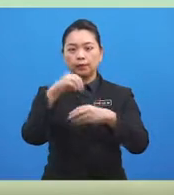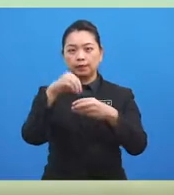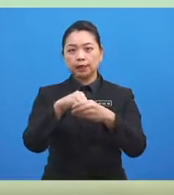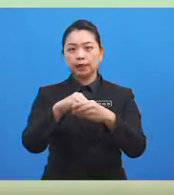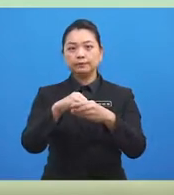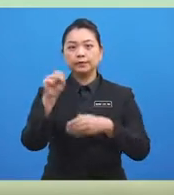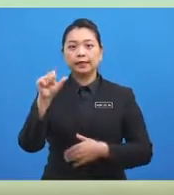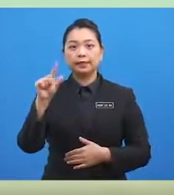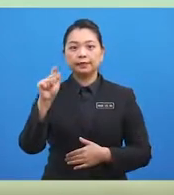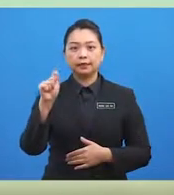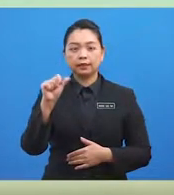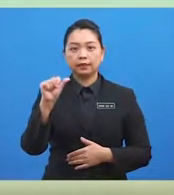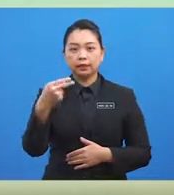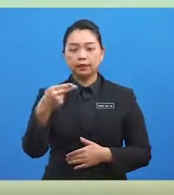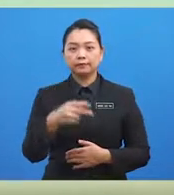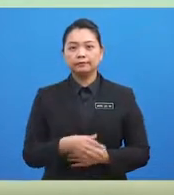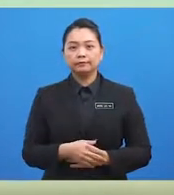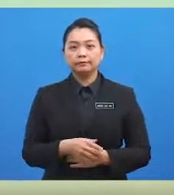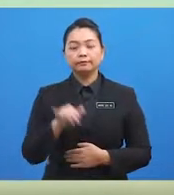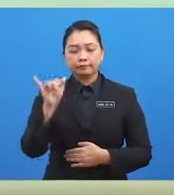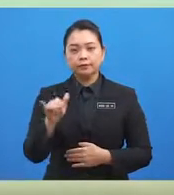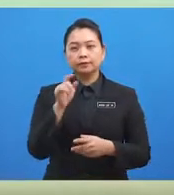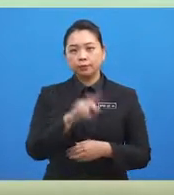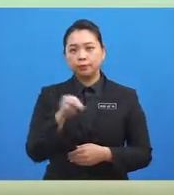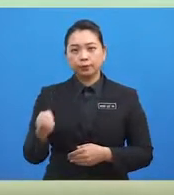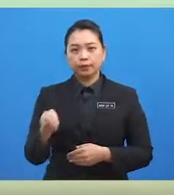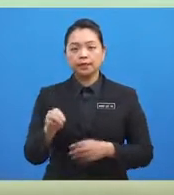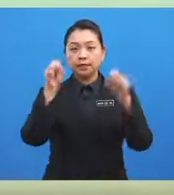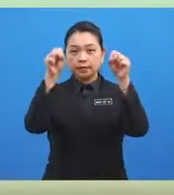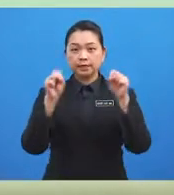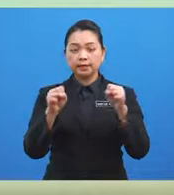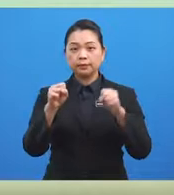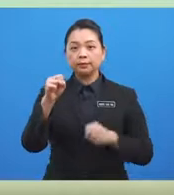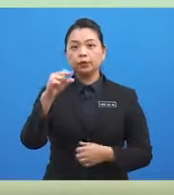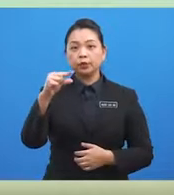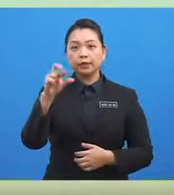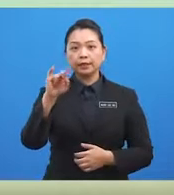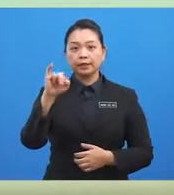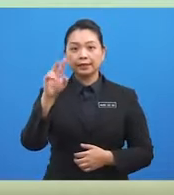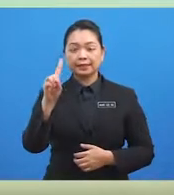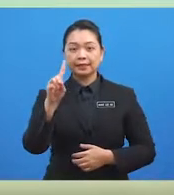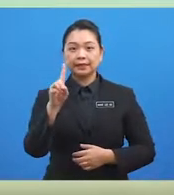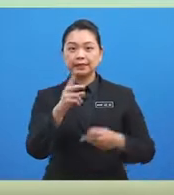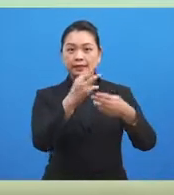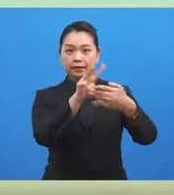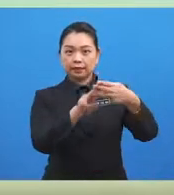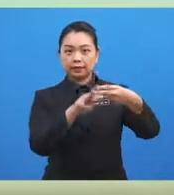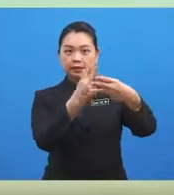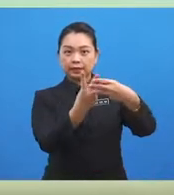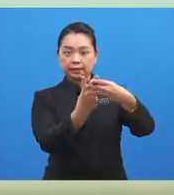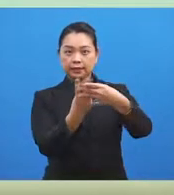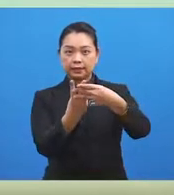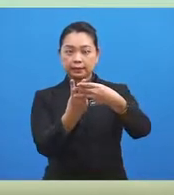catas. Ya, murid-murid. Sistem grid yang berdasarkan konsep latitude dan